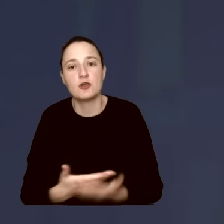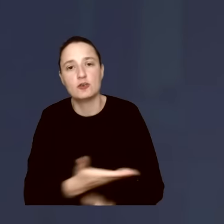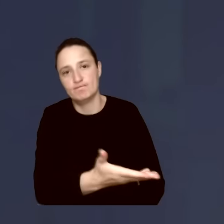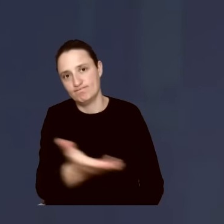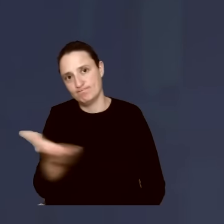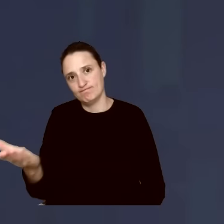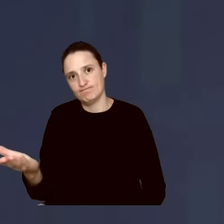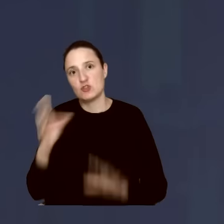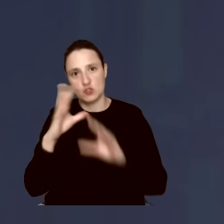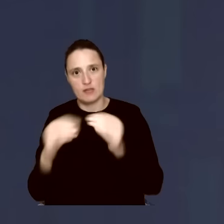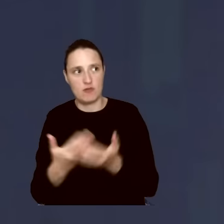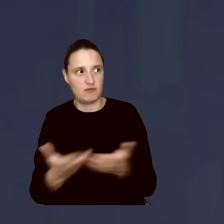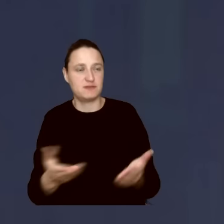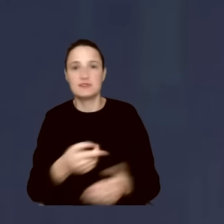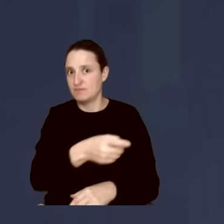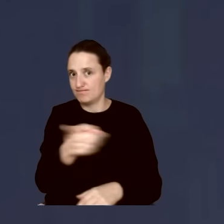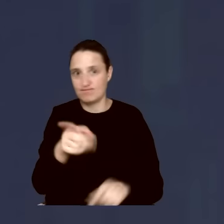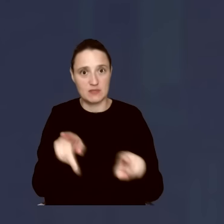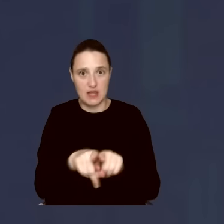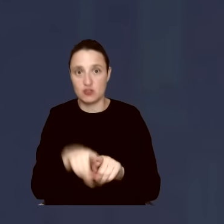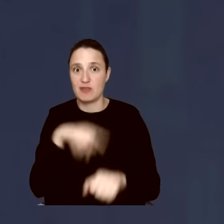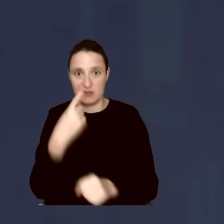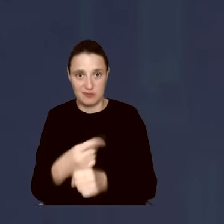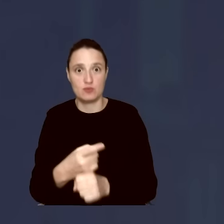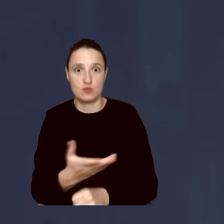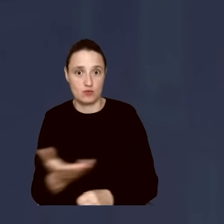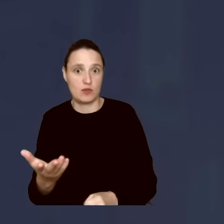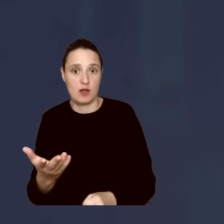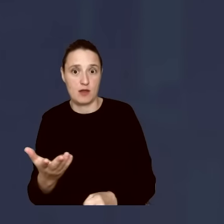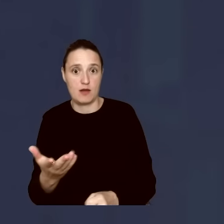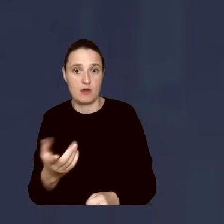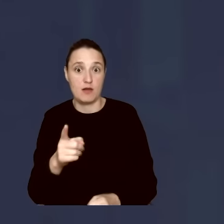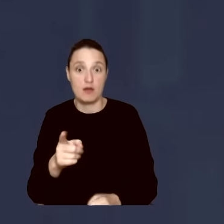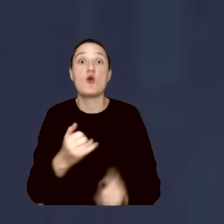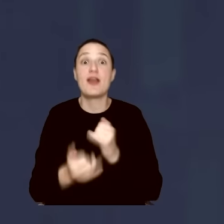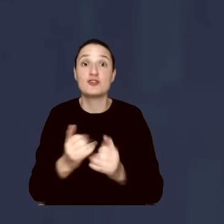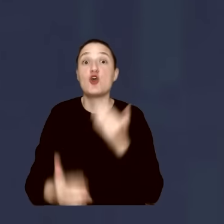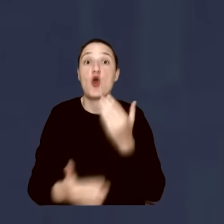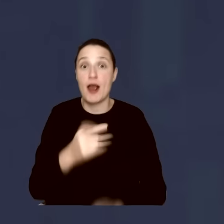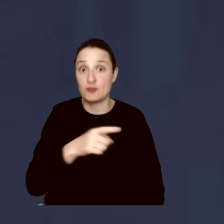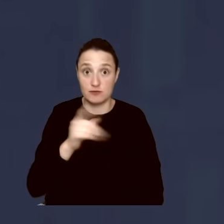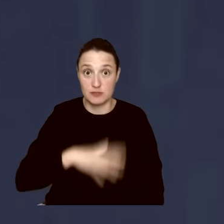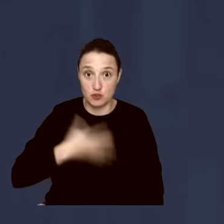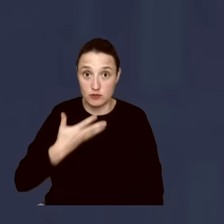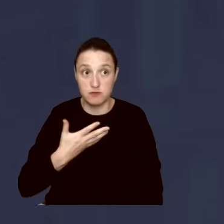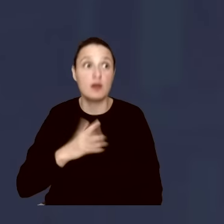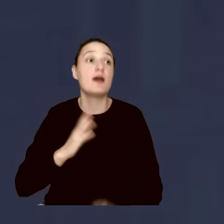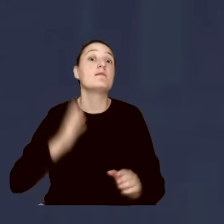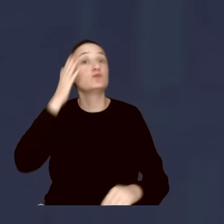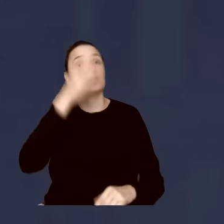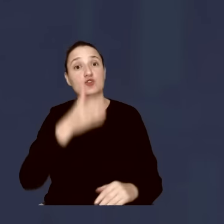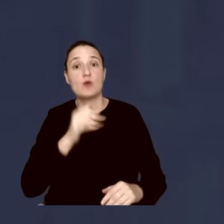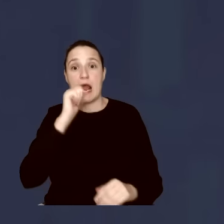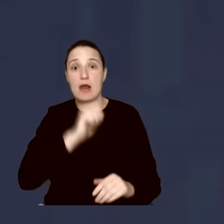jest to, żeby się bardzo, że tak powiem, zdumieli i zdziwili, kiedy okaże się, że w tym przyszłym Europarlamencie to jednak